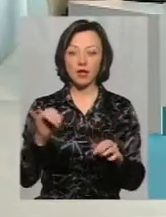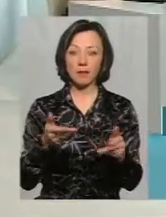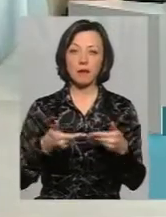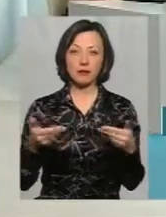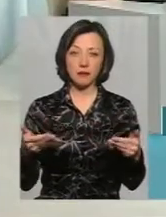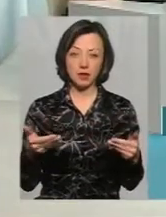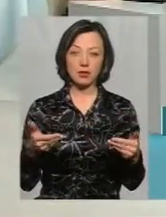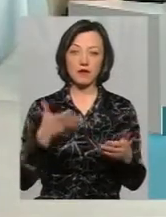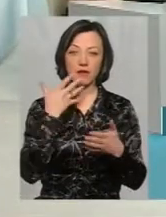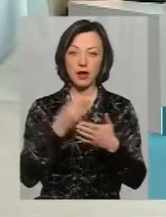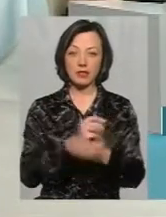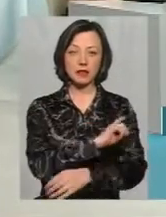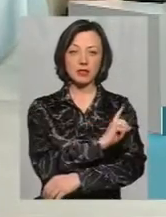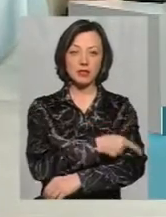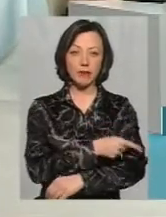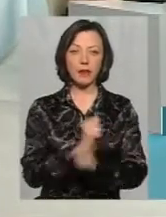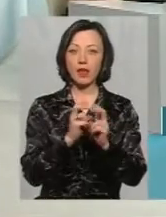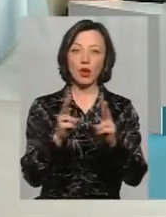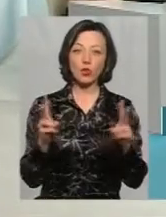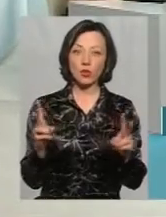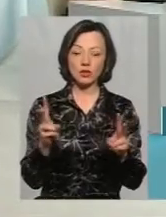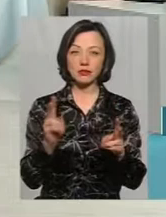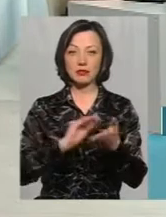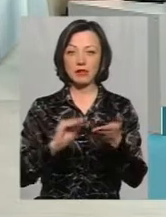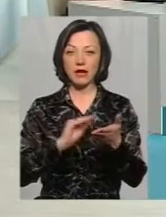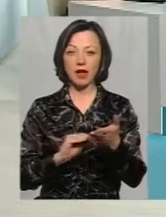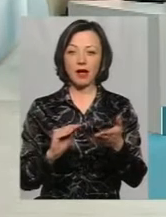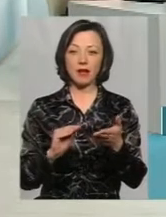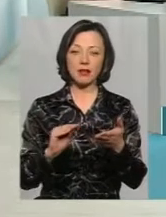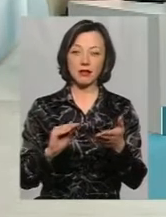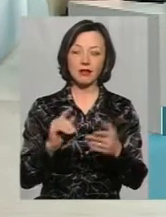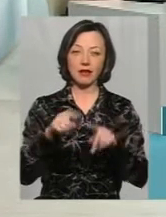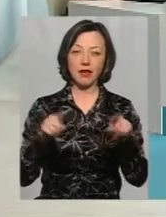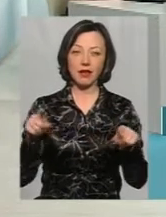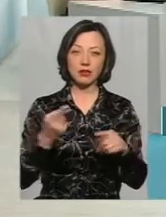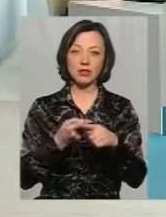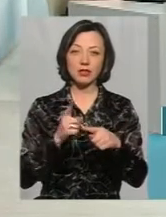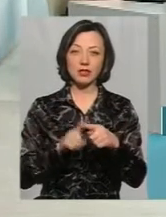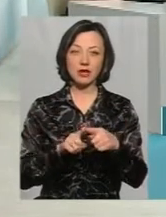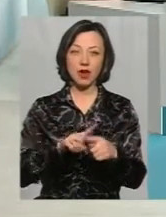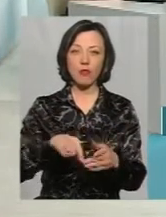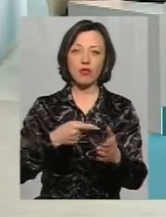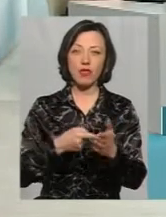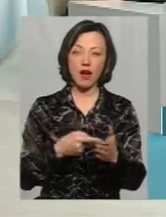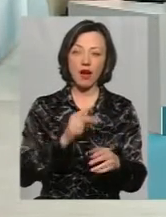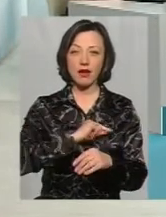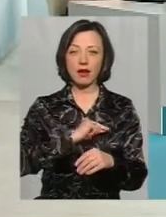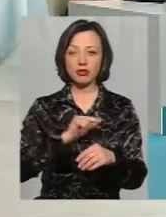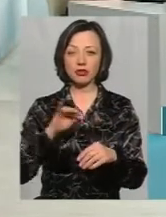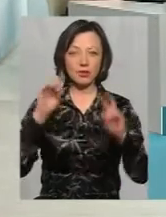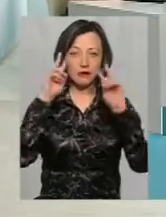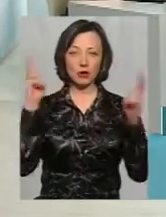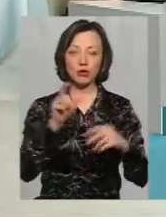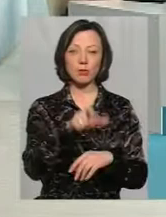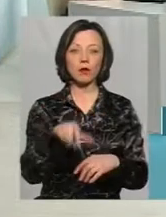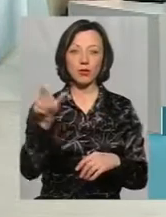власними силами, а не хтось там, як писали певні засоби масової інформації, що це комунальники, чи загалом невідомі